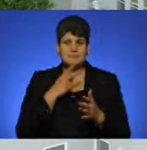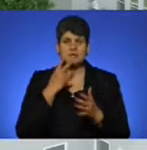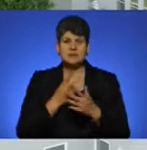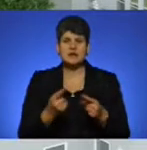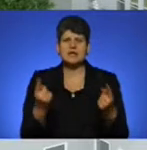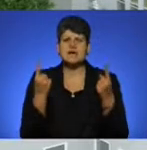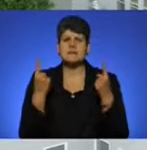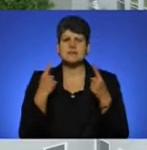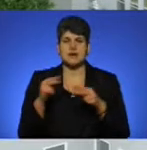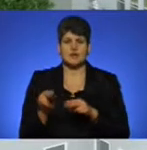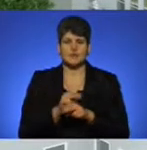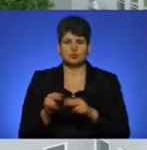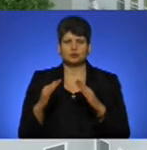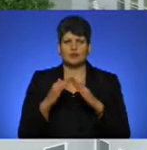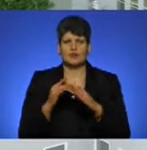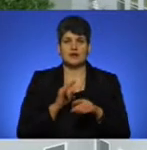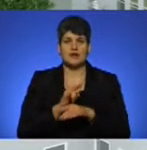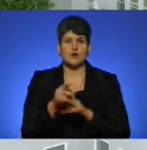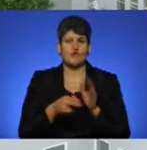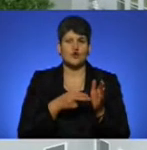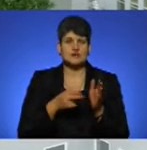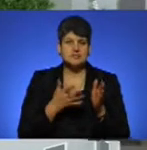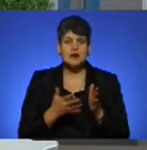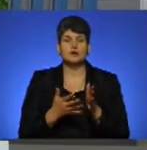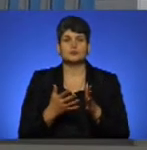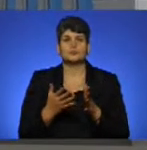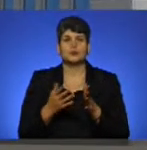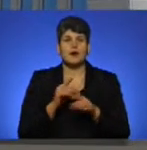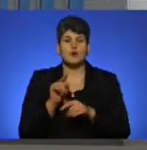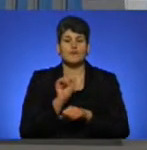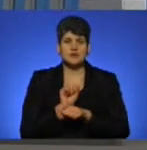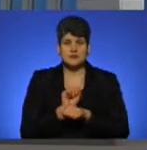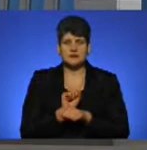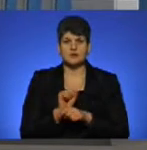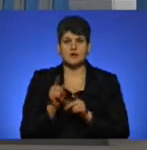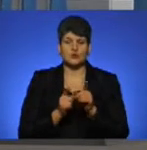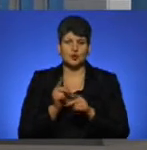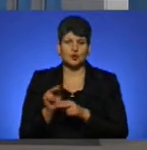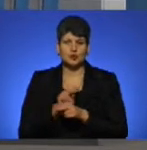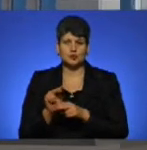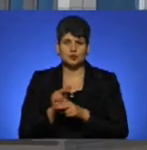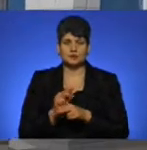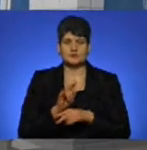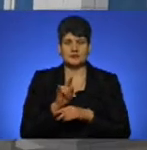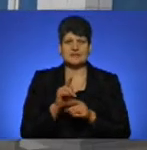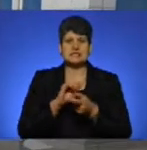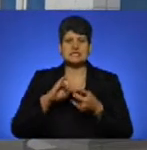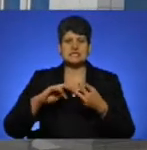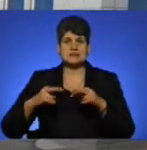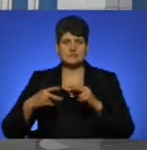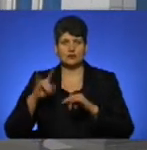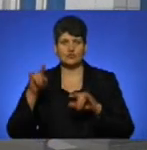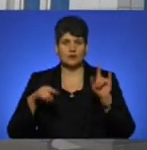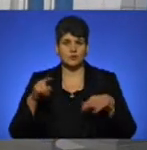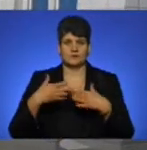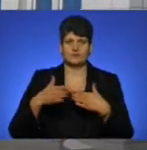капітальний ремонт будівлі аеровокзалу-аеропорту, що включає реконструкцію фасаду аеровокзалу, заміну віконних та дверних